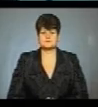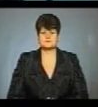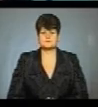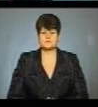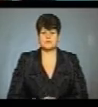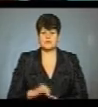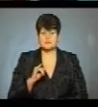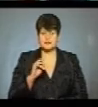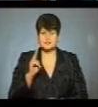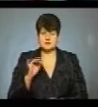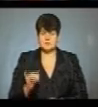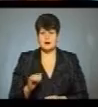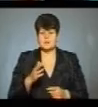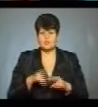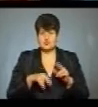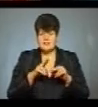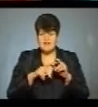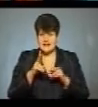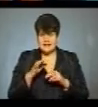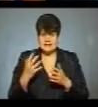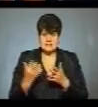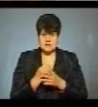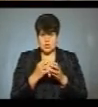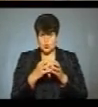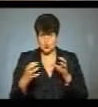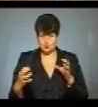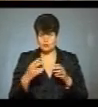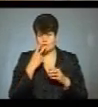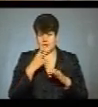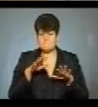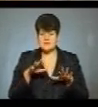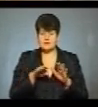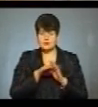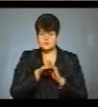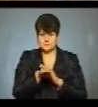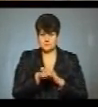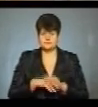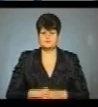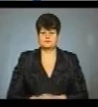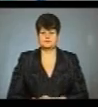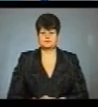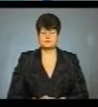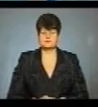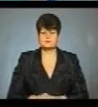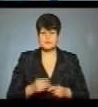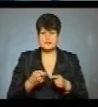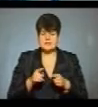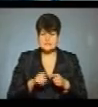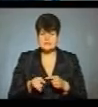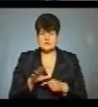Іван Качмар і Олександр Пісков – будівельники, які знайшли тубус. Показують місце, де він був захований. Це було